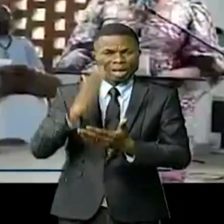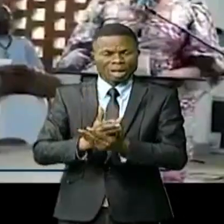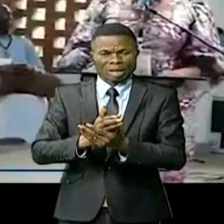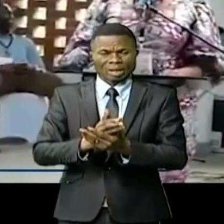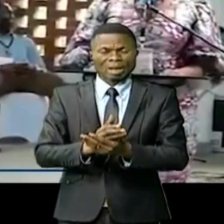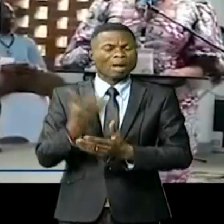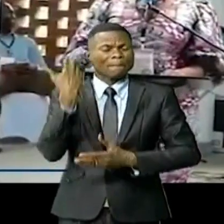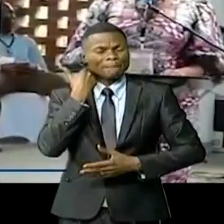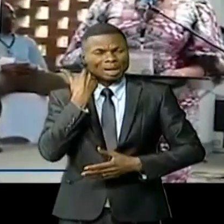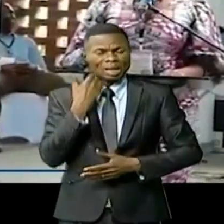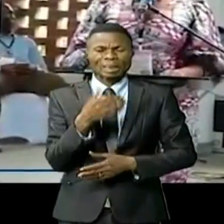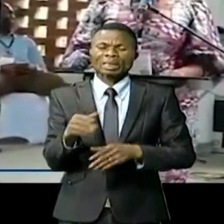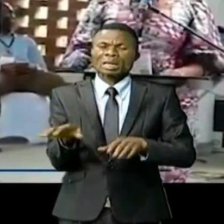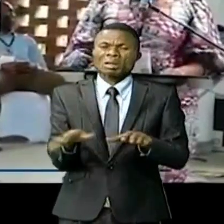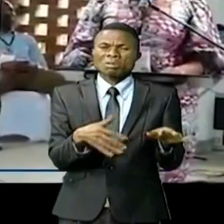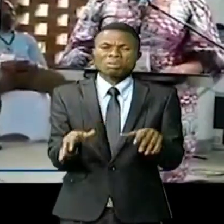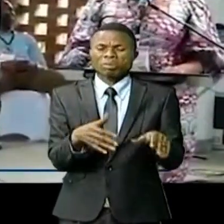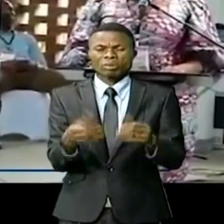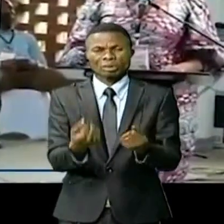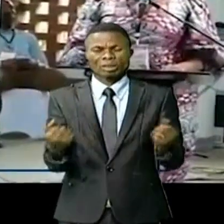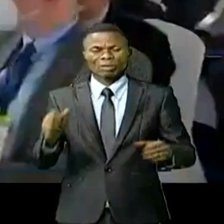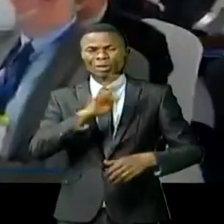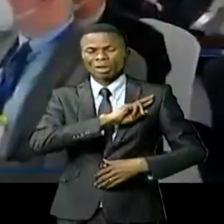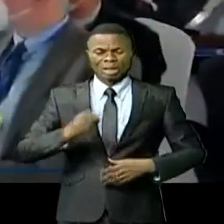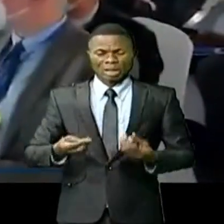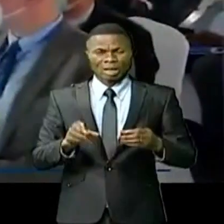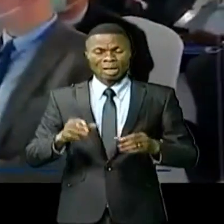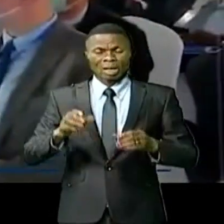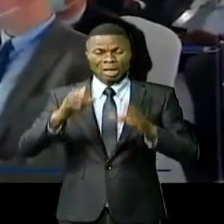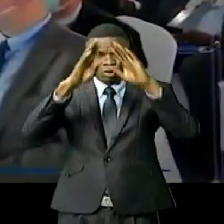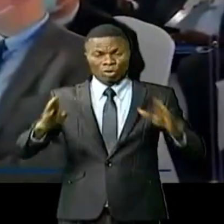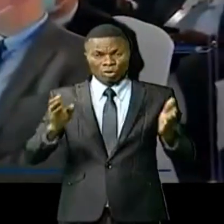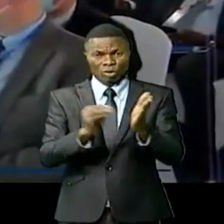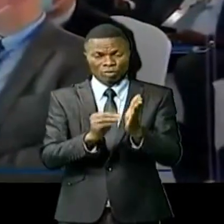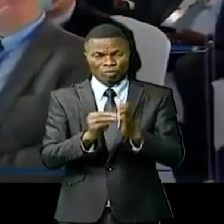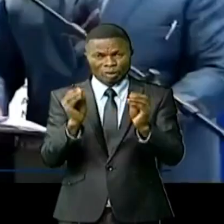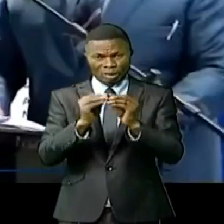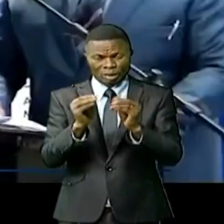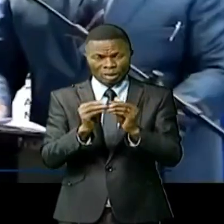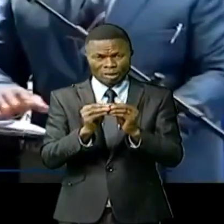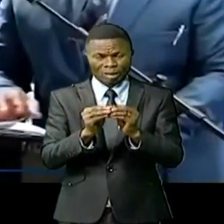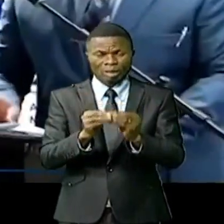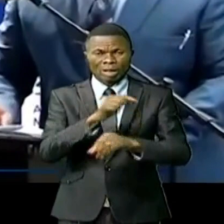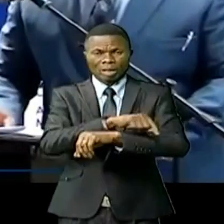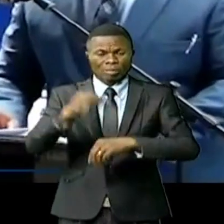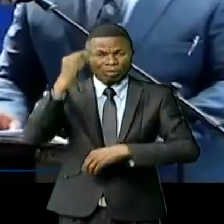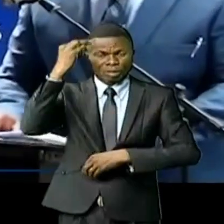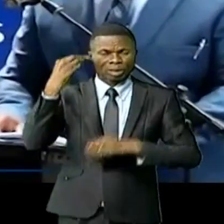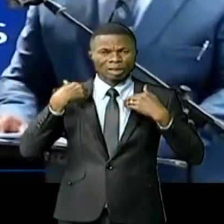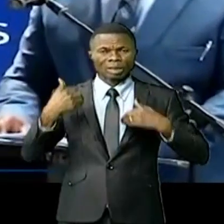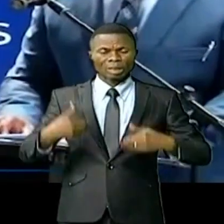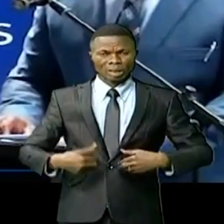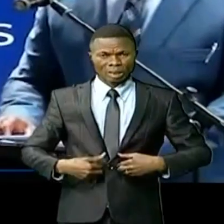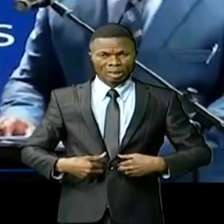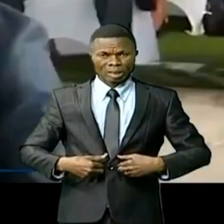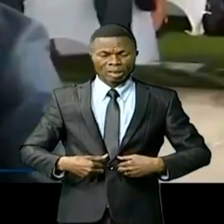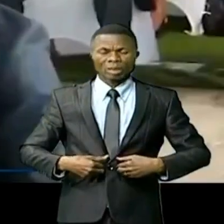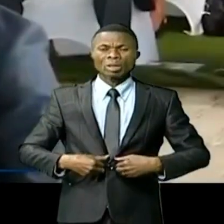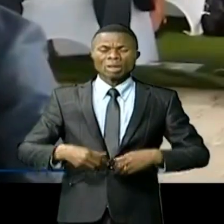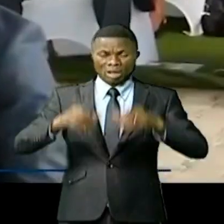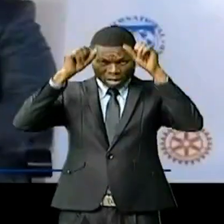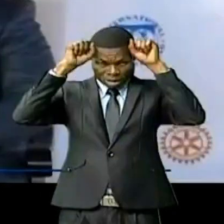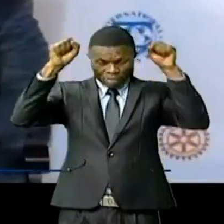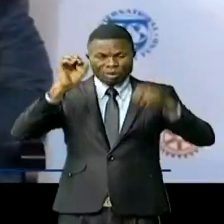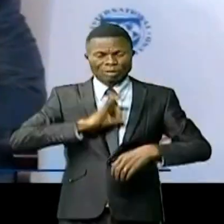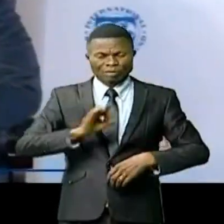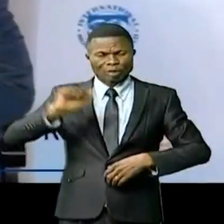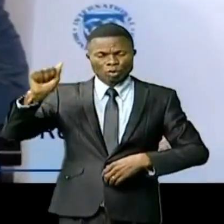poliomyélite en RDC. Tenus au musée national, ces assises organisées par le ministère de la Santé ont eu lieu sous les auspices du chef de l'État,